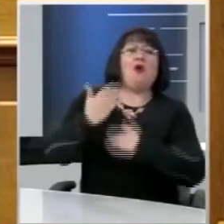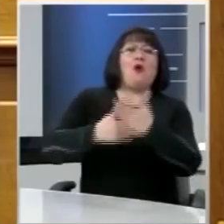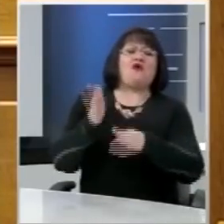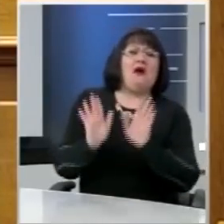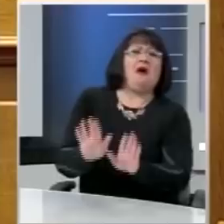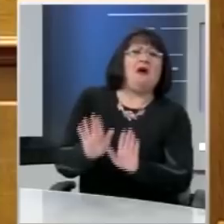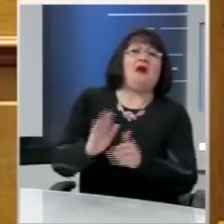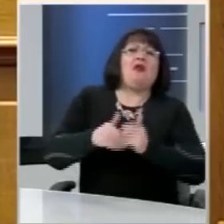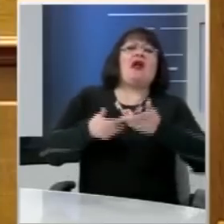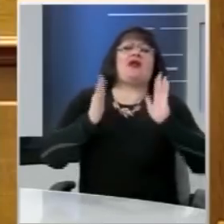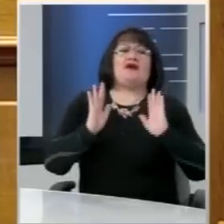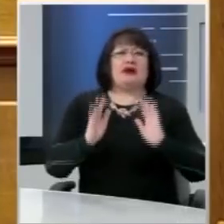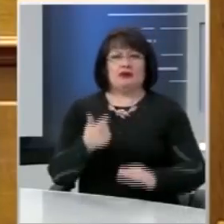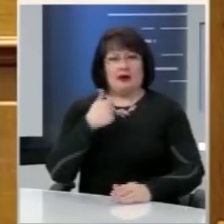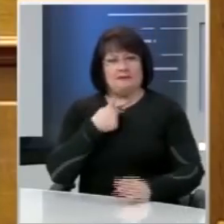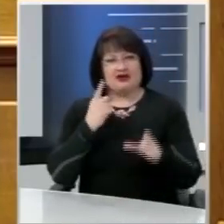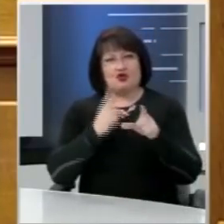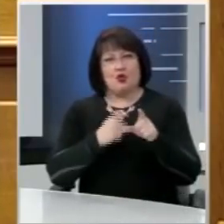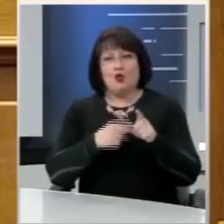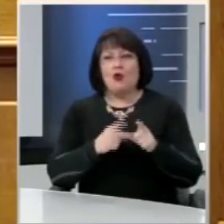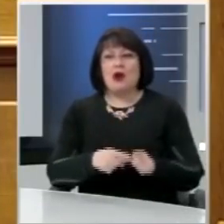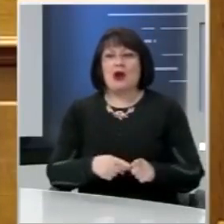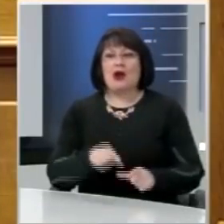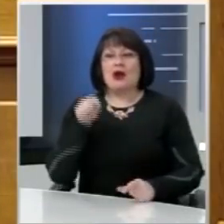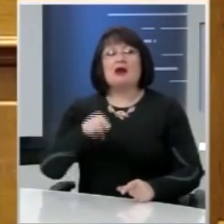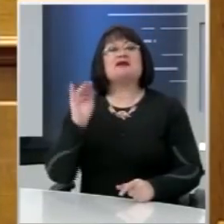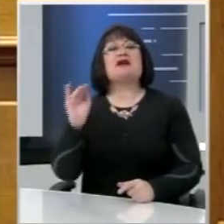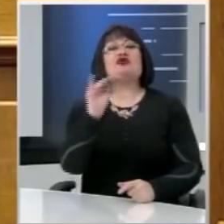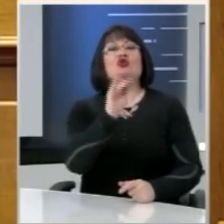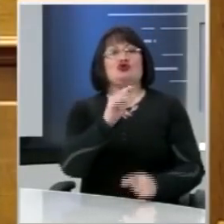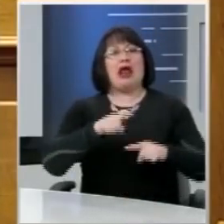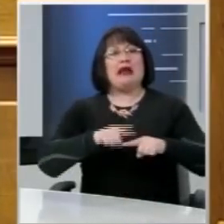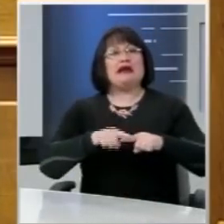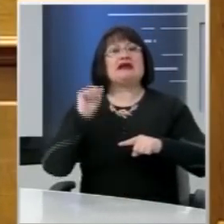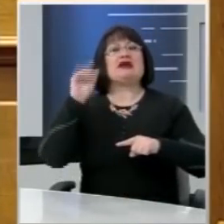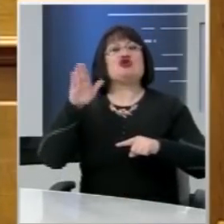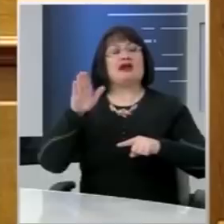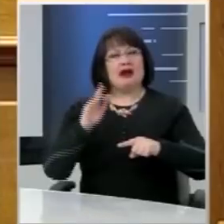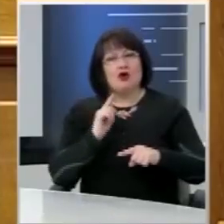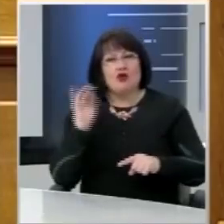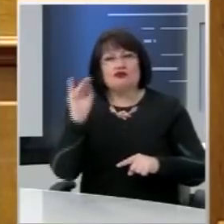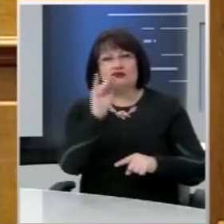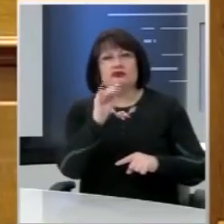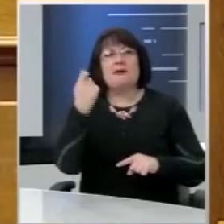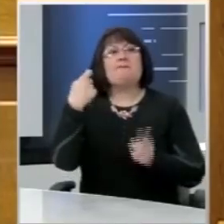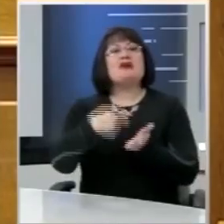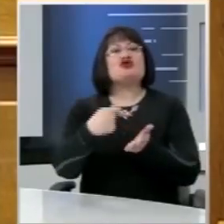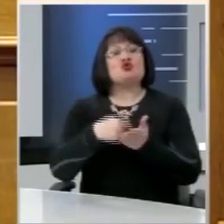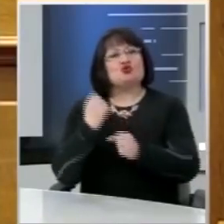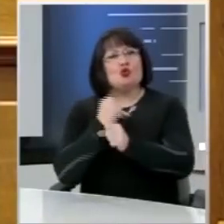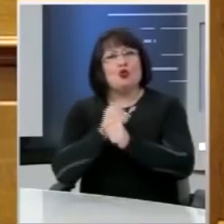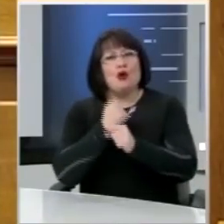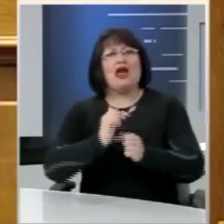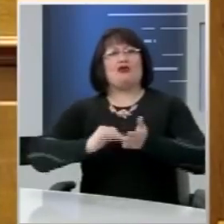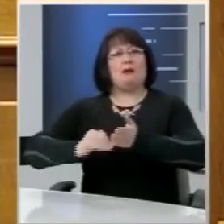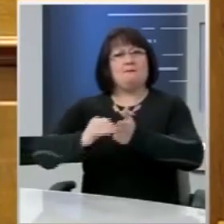αυτά τα χρόνια. Εμείς σε αυτούς τους συμπατριώτες μας απευθυνόμαστε. Ιδιαίτερα στους μισθωτούς εργαζόμενους,